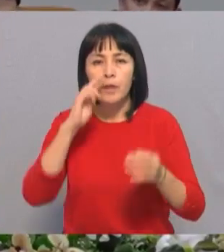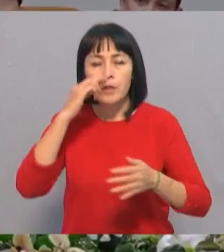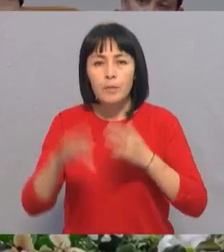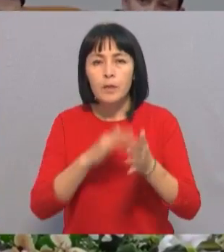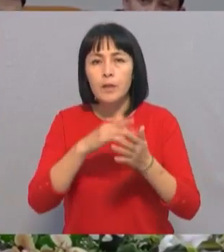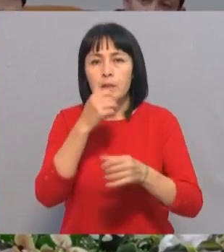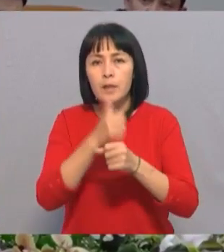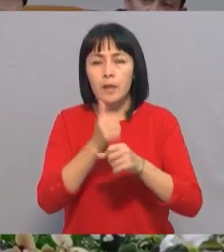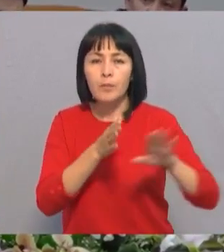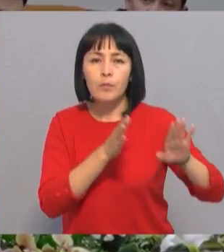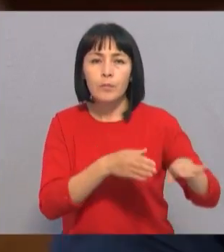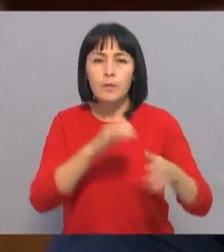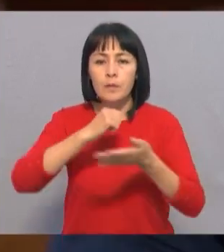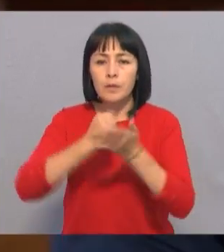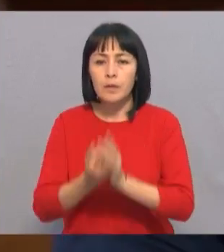Шымкент әкімнің орын басара қызметіне тағайындалды.